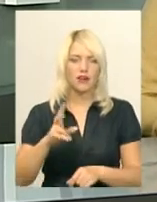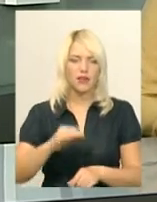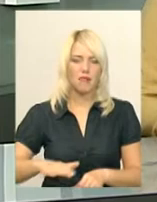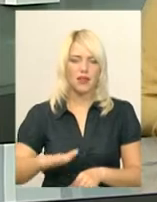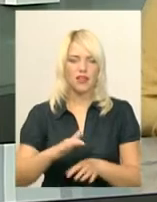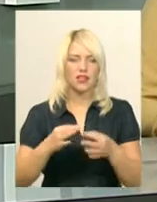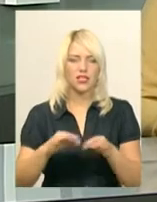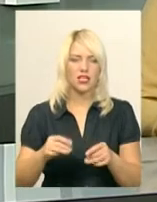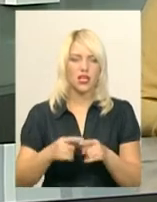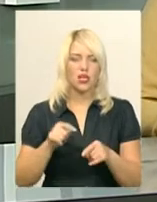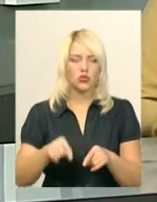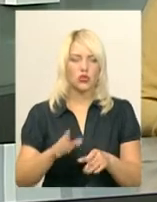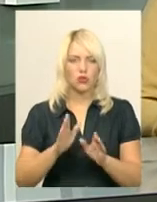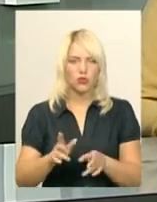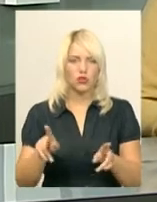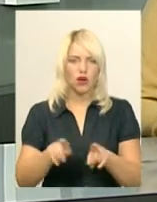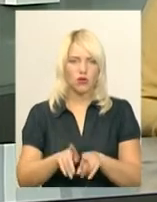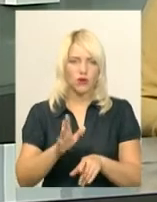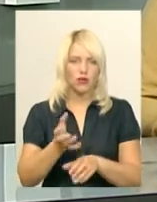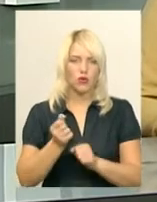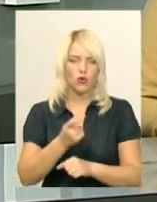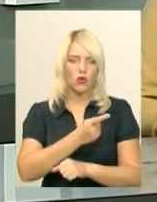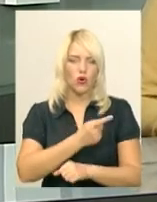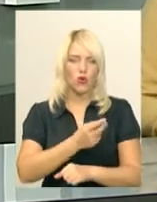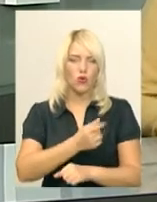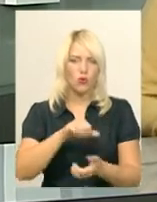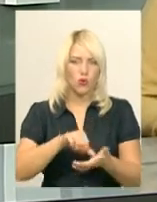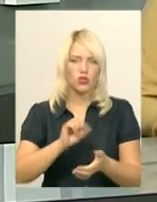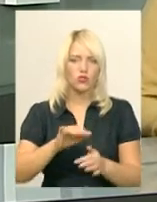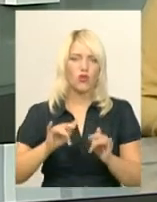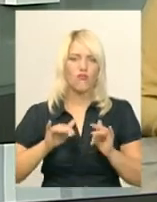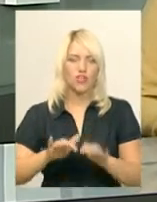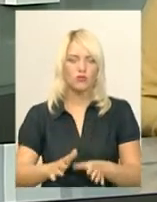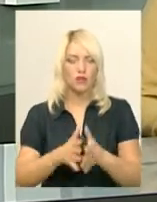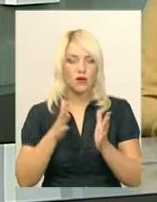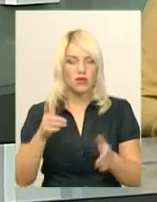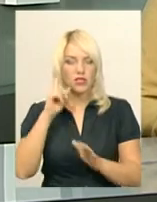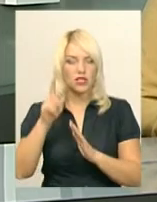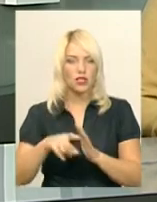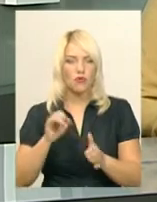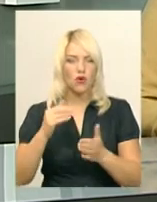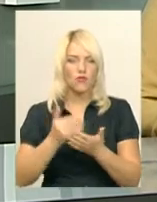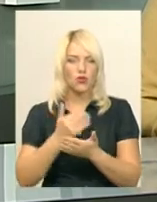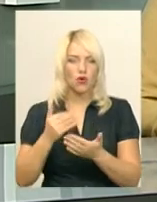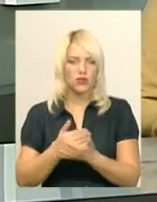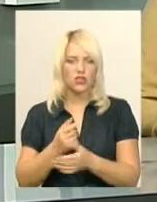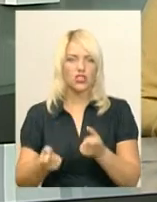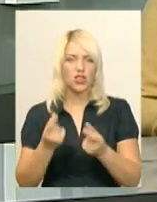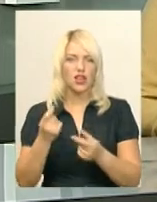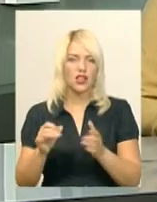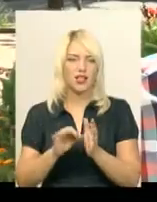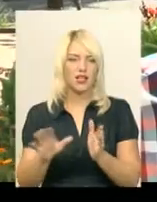окрім параду екотранспорту, охочі зможуть взяти участь у флешмобі та більше дізнатися про відновлювальні джерела енергії.